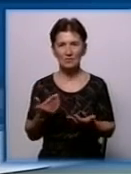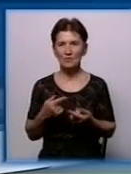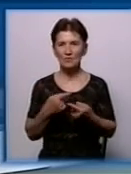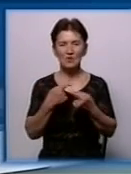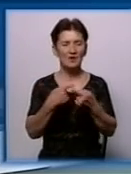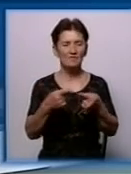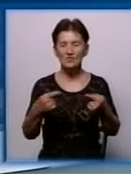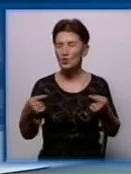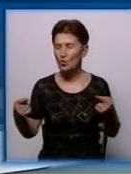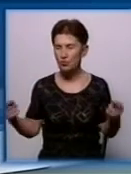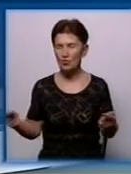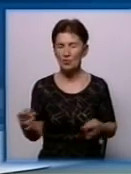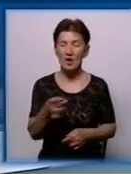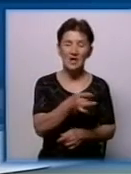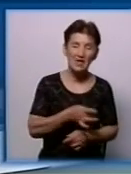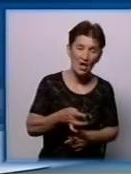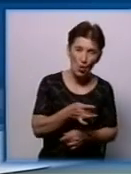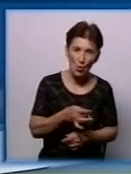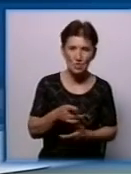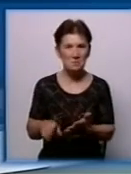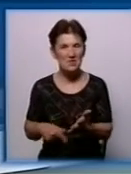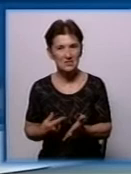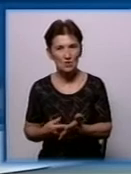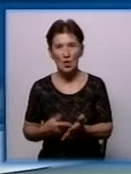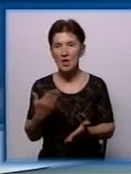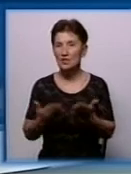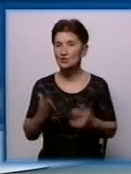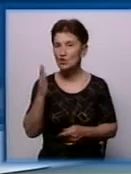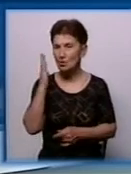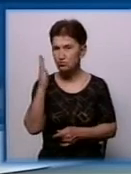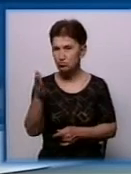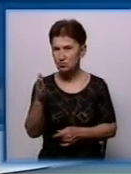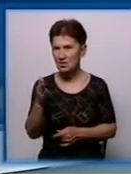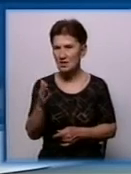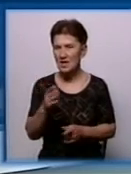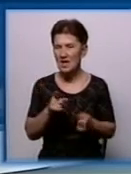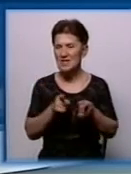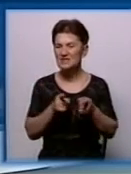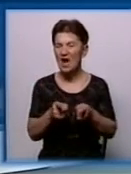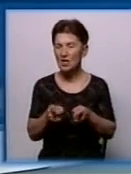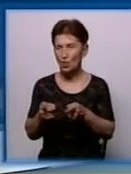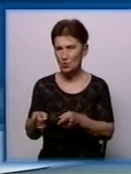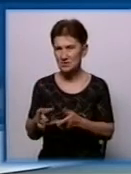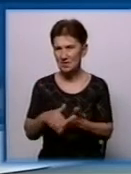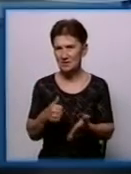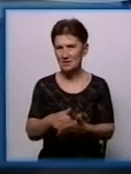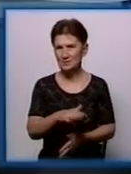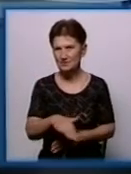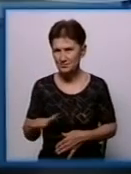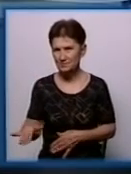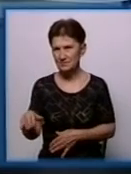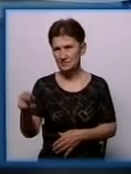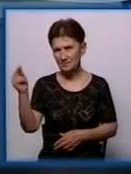районі чи місті, якщо буде загроза навчальному процесу, загроза учням, загроза